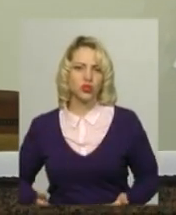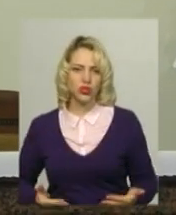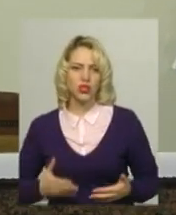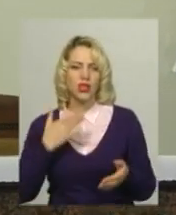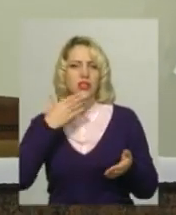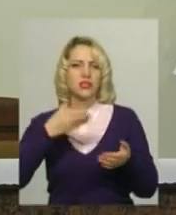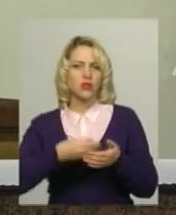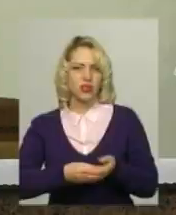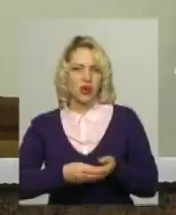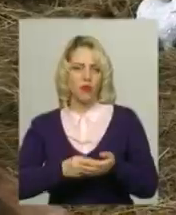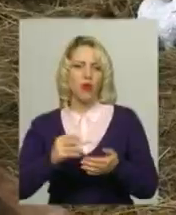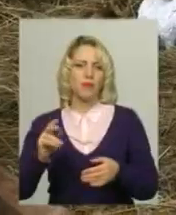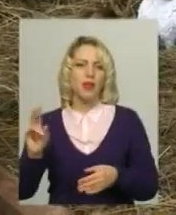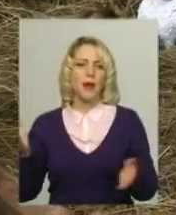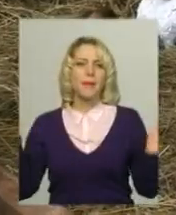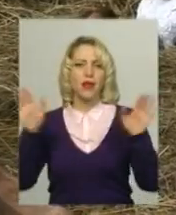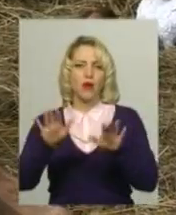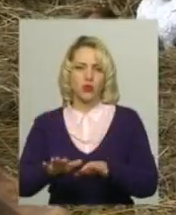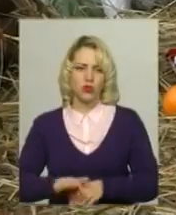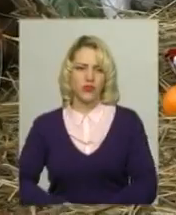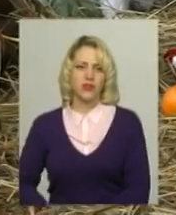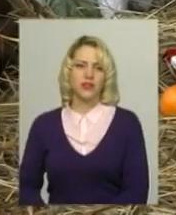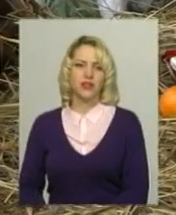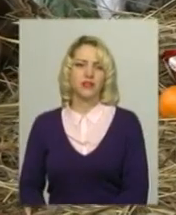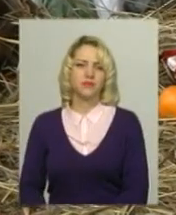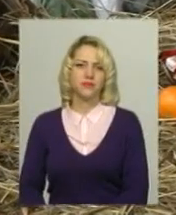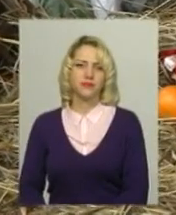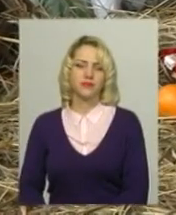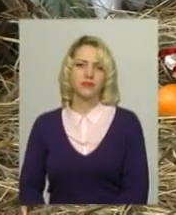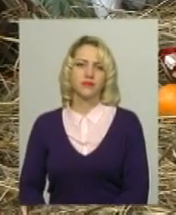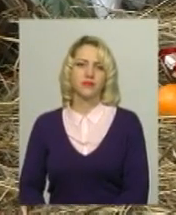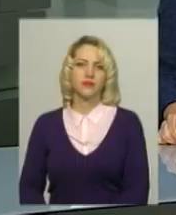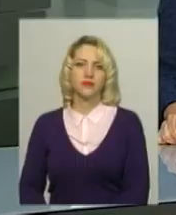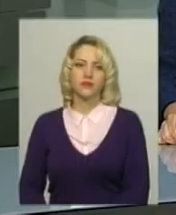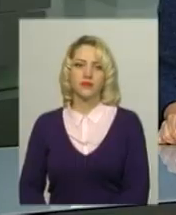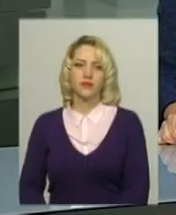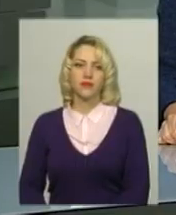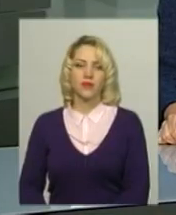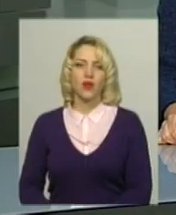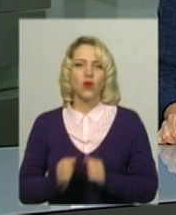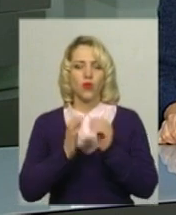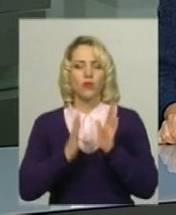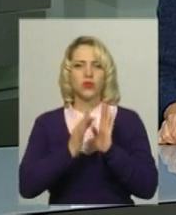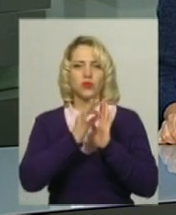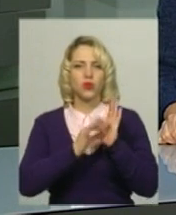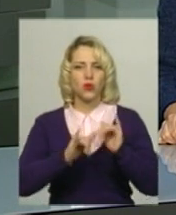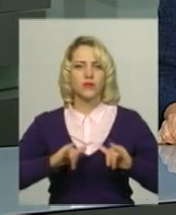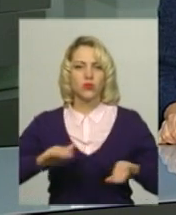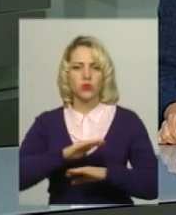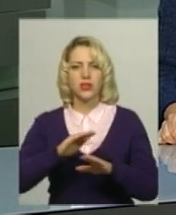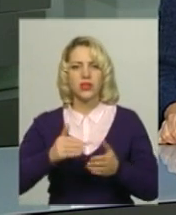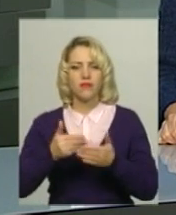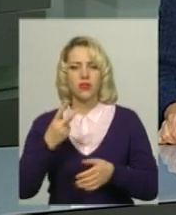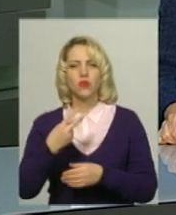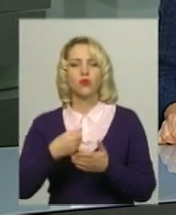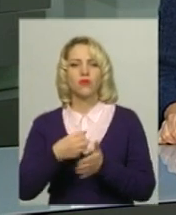своєму благословинні. Олександр Карпенець, Іван Мовчан, Новини, Поділяцентр. Комплексну оцінку розвитку дітей від 2